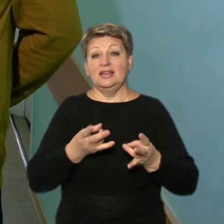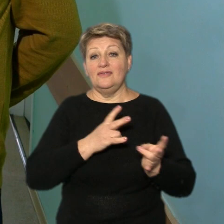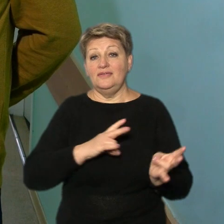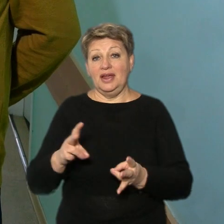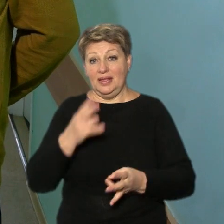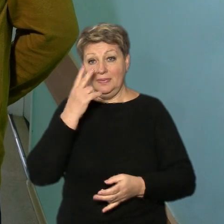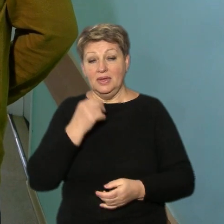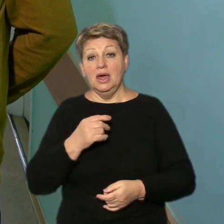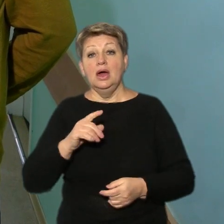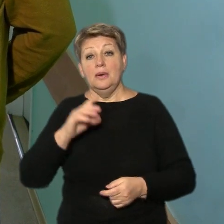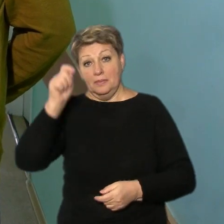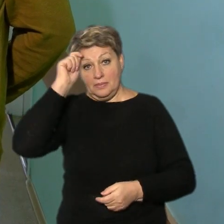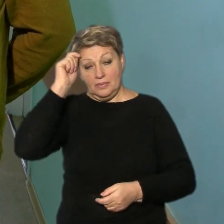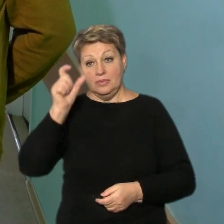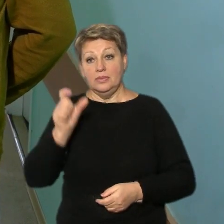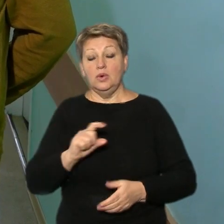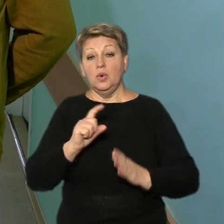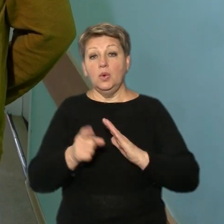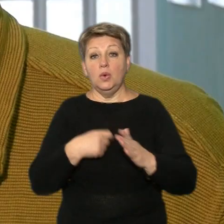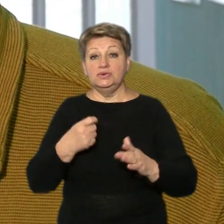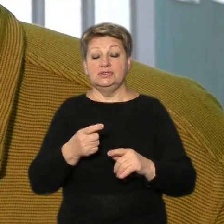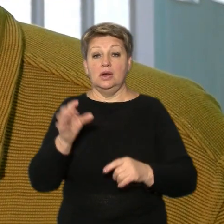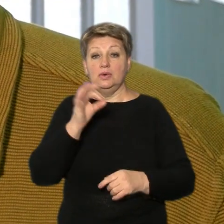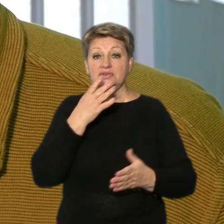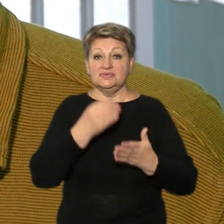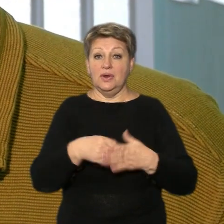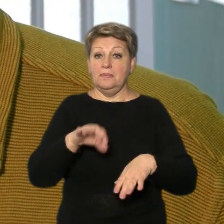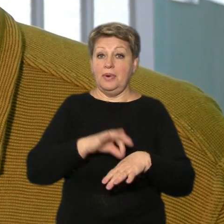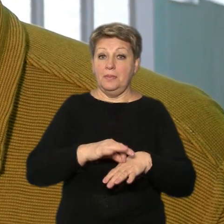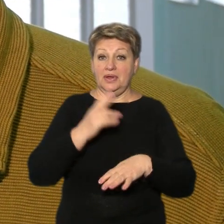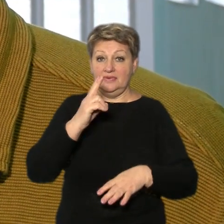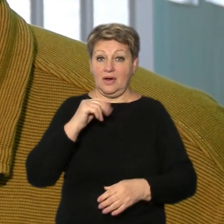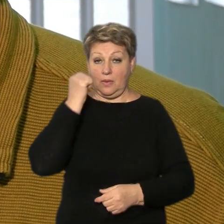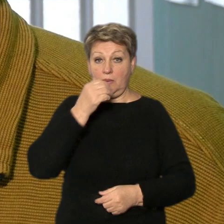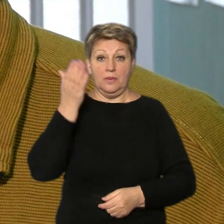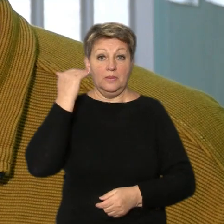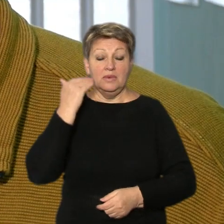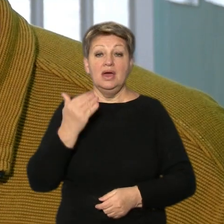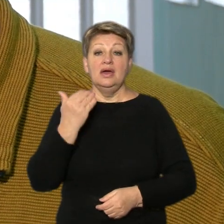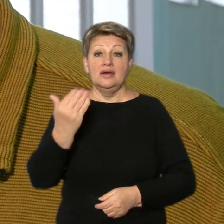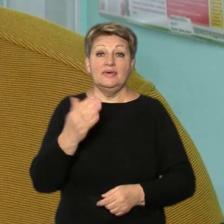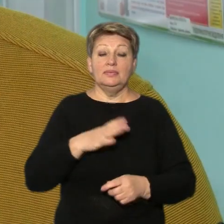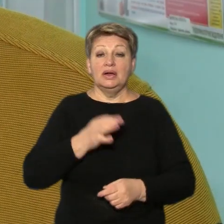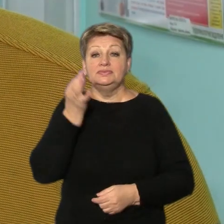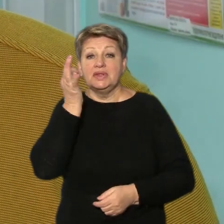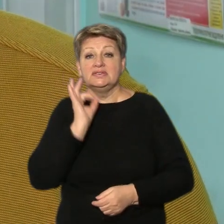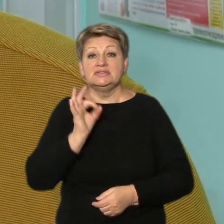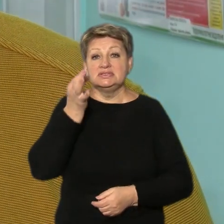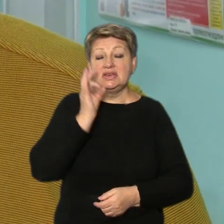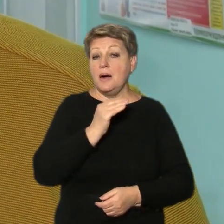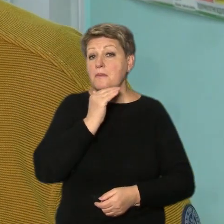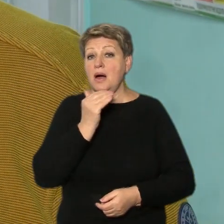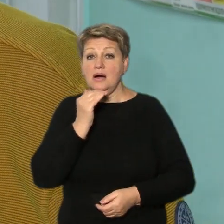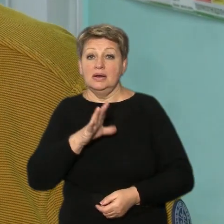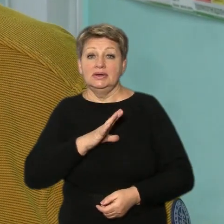дізнався, що хворіє діабетом другого типу два роки тому. Говорить, його хвороба перейшла з пристрастю до солодощів. Вживав багато